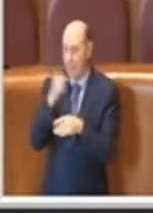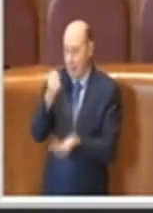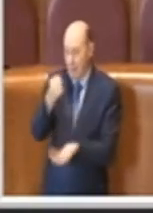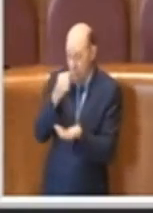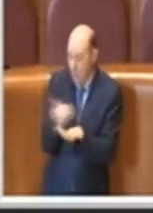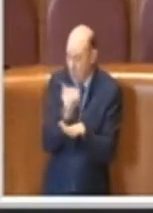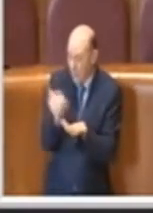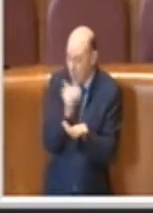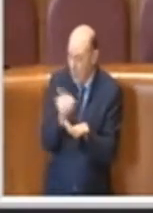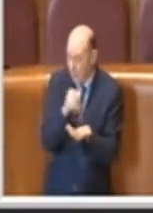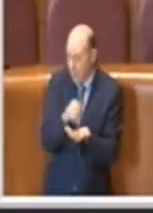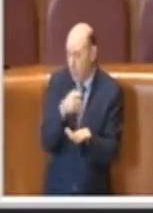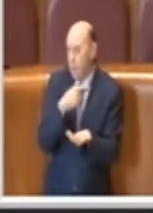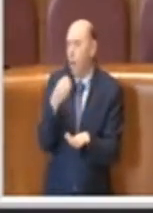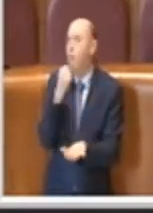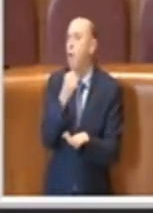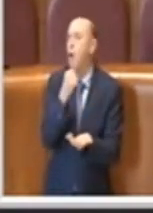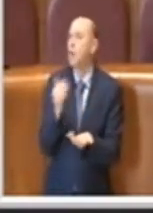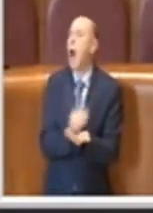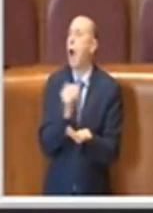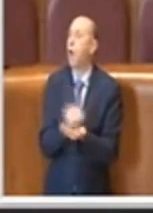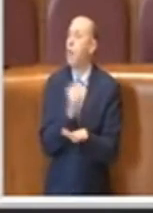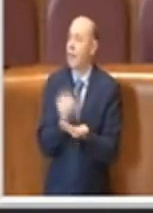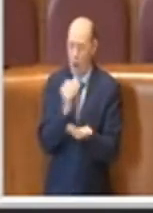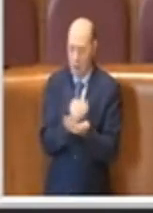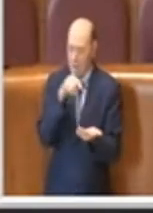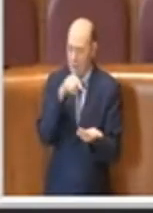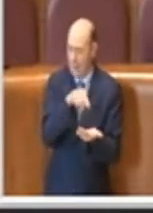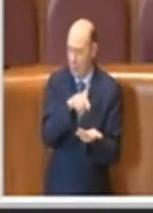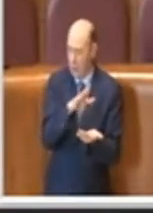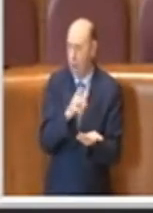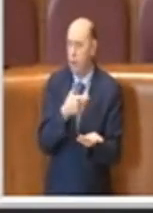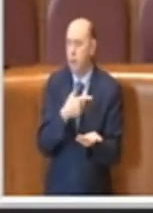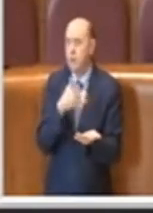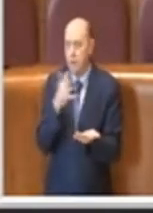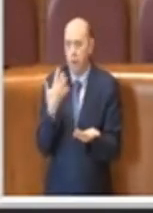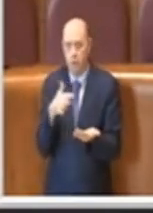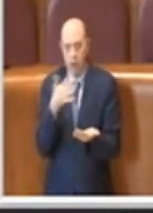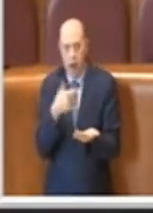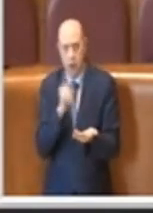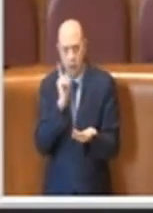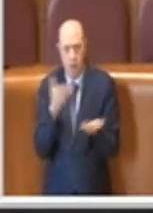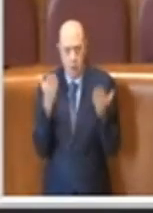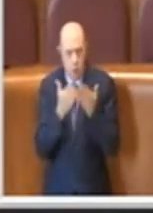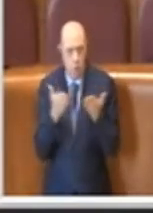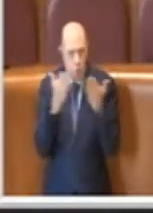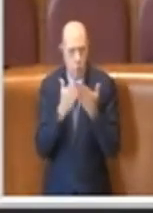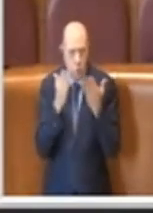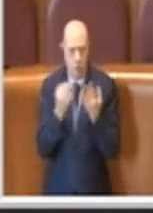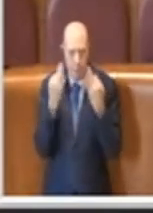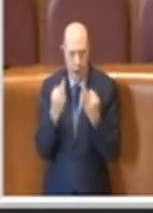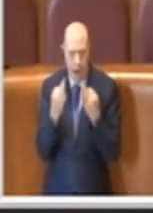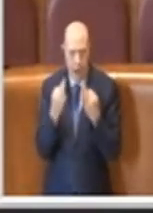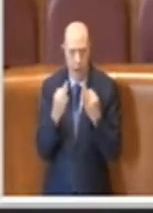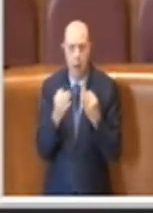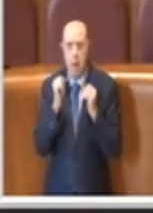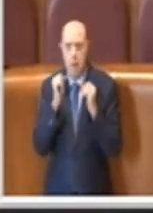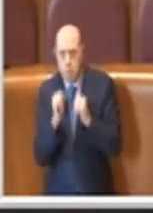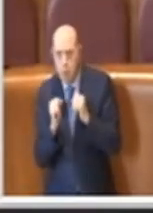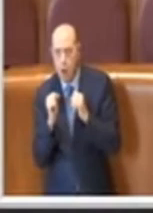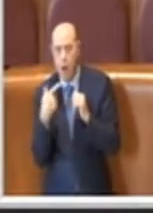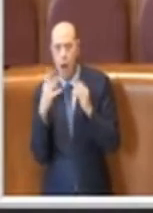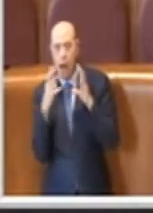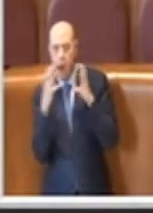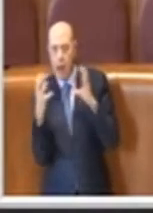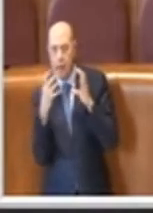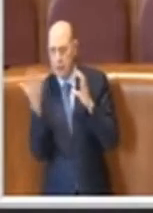fondi, così si chiama, viene stabilito e fatto studiando la passività dell'ente